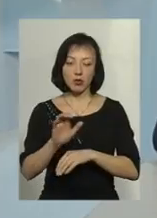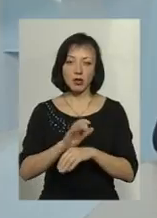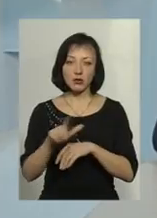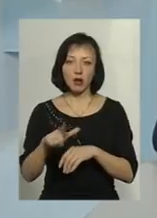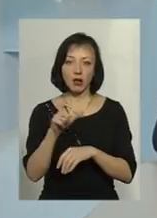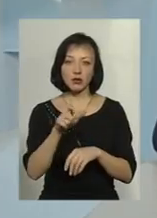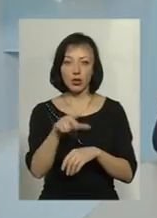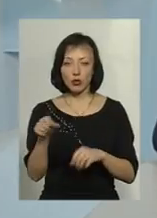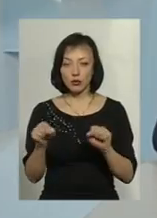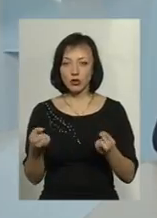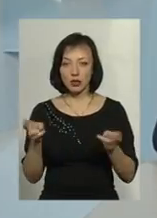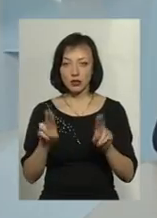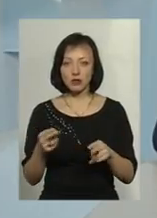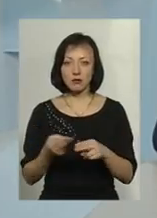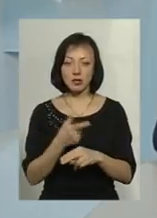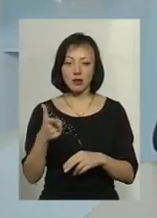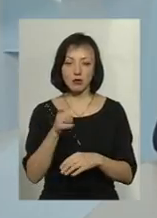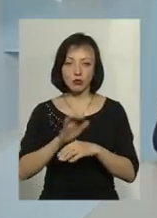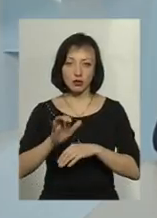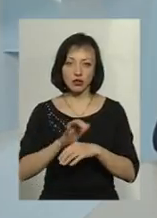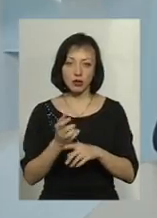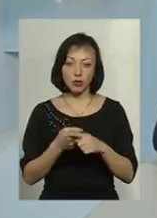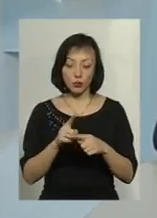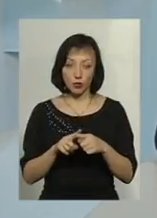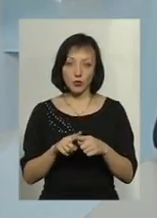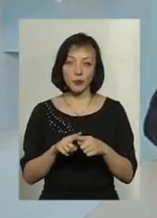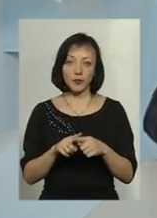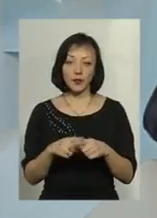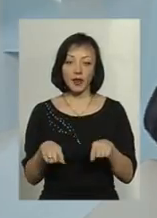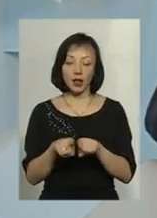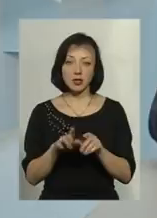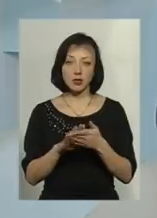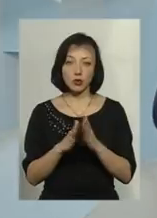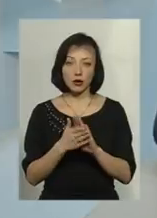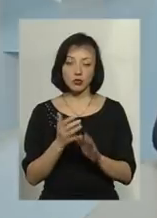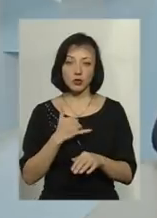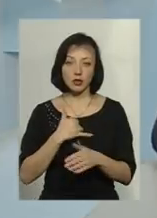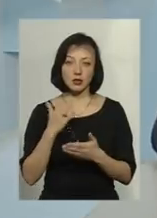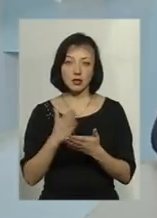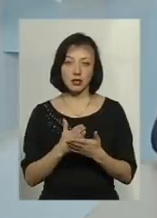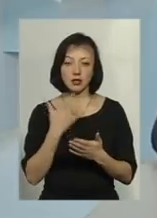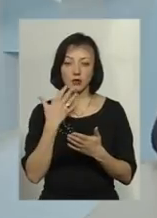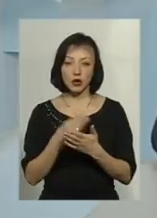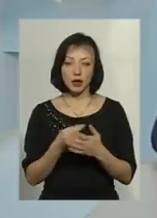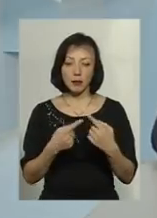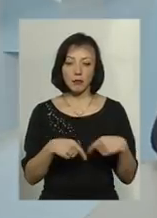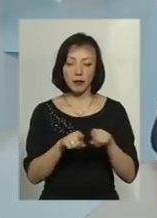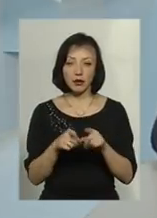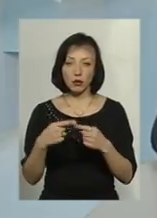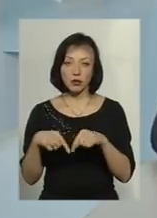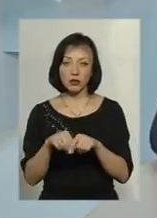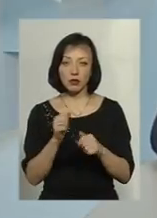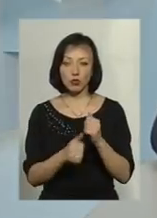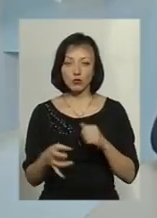газу. Люди можуть лишитися без газопостачання. Тому, звичайно, в таких ситуаціях в нас є свої підрозділі в кожному